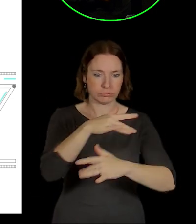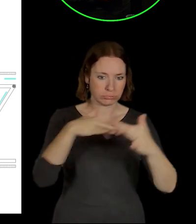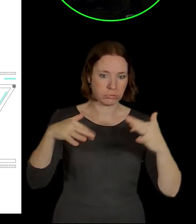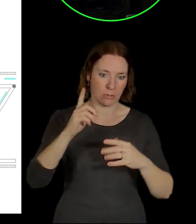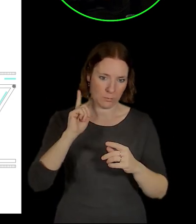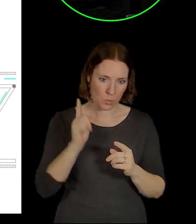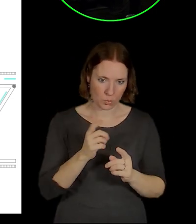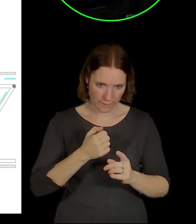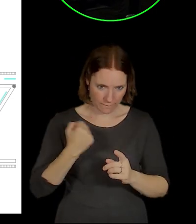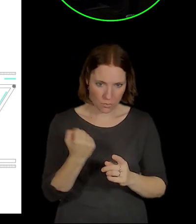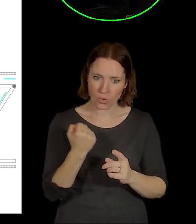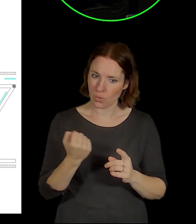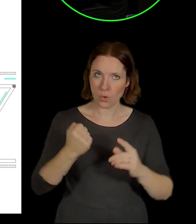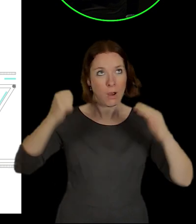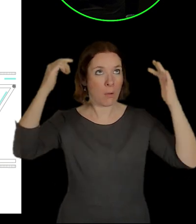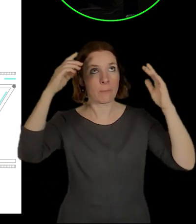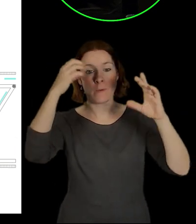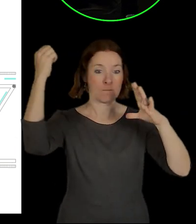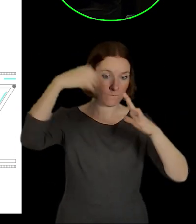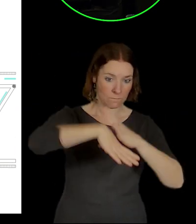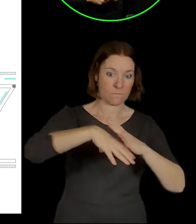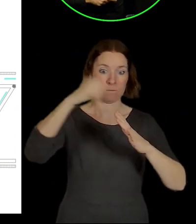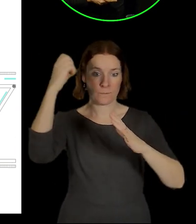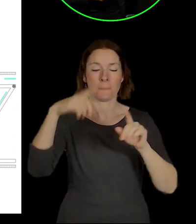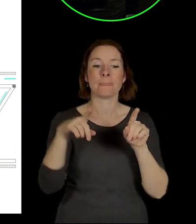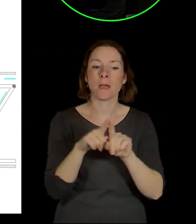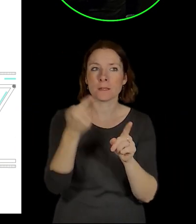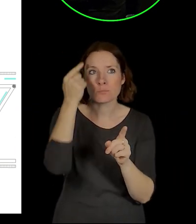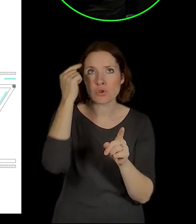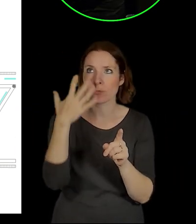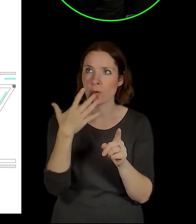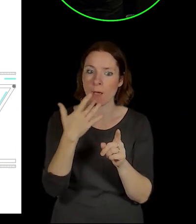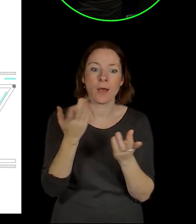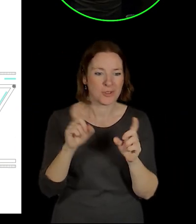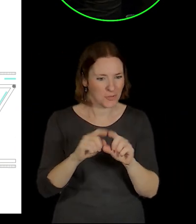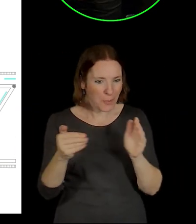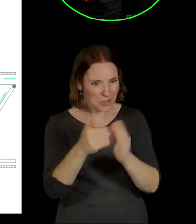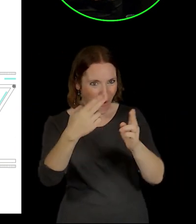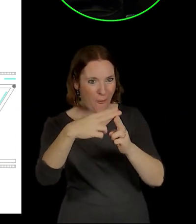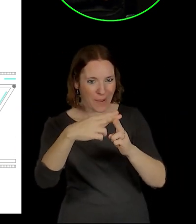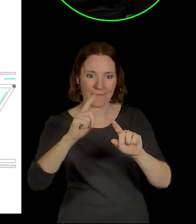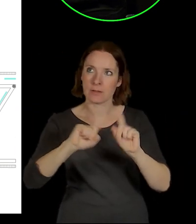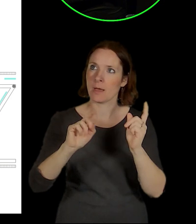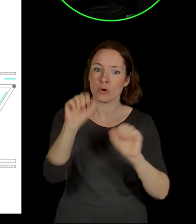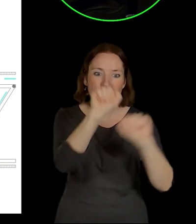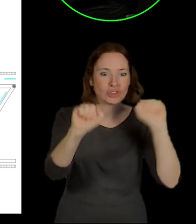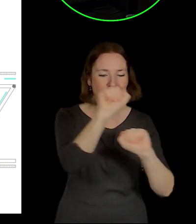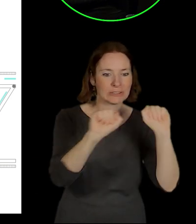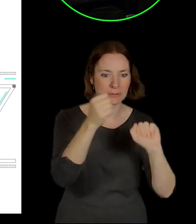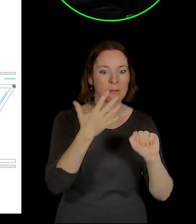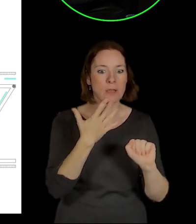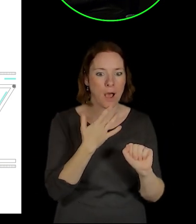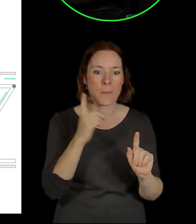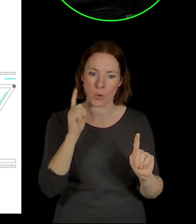situaci. Pak jsme museli řešit tu udržbu vlastně všechno, co v té střeši bylo, muselo být přístupný, takže jsme vlastně